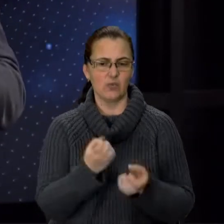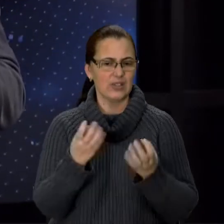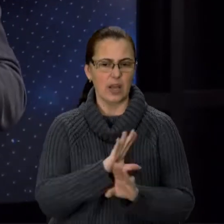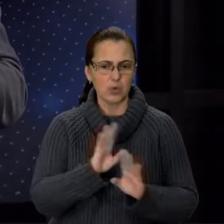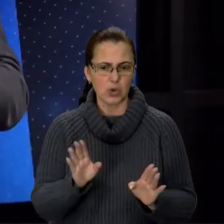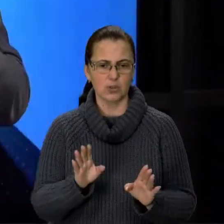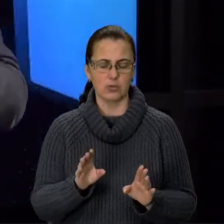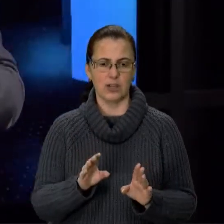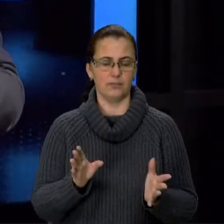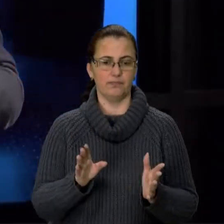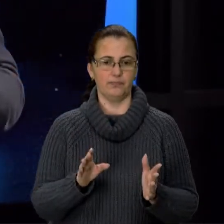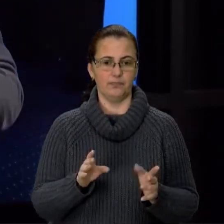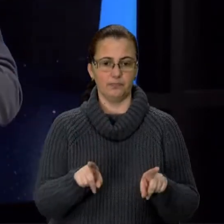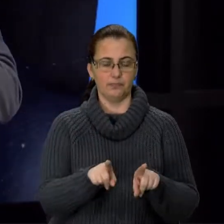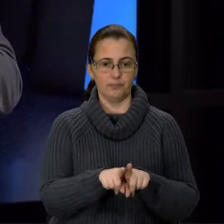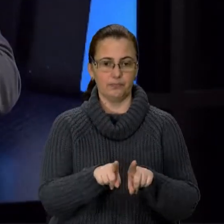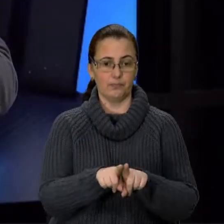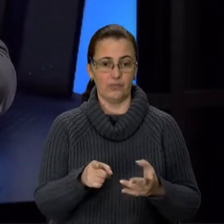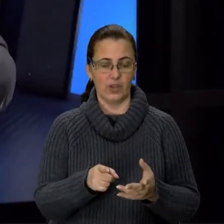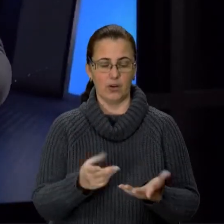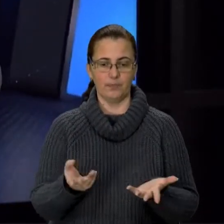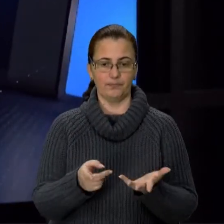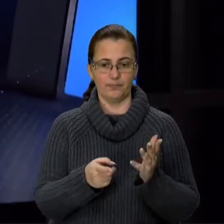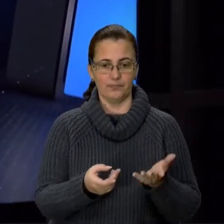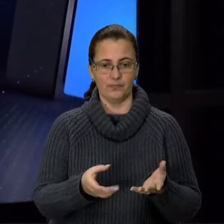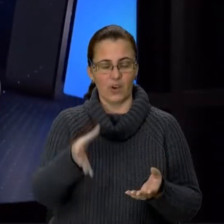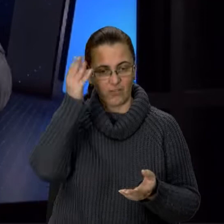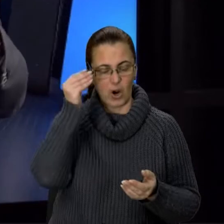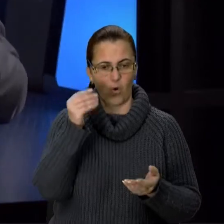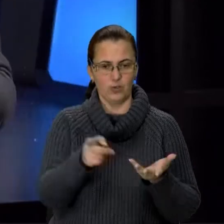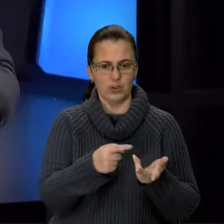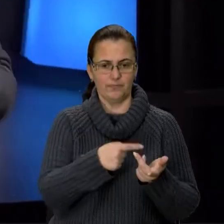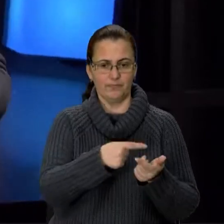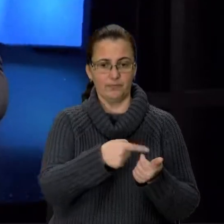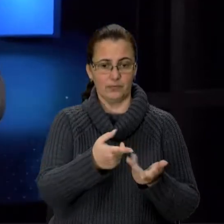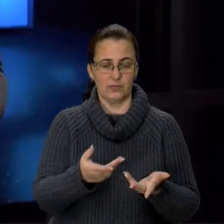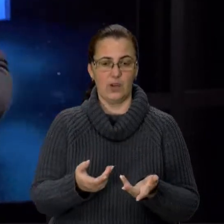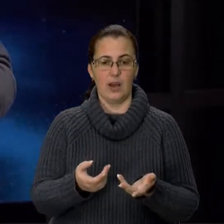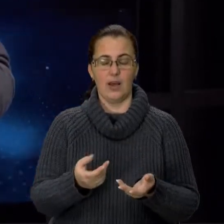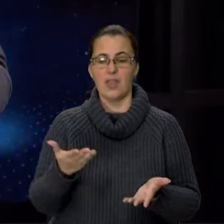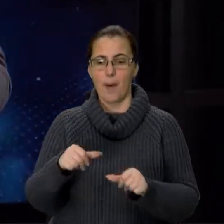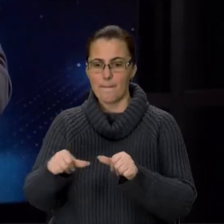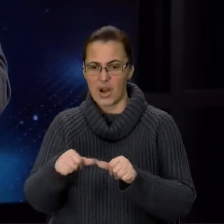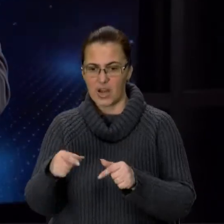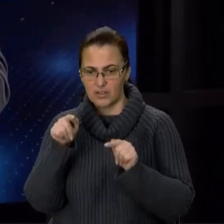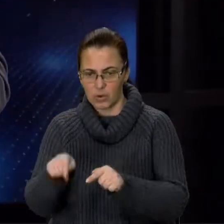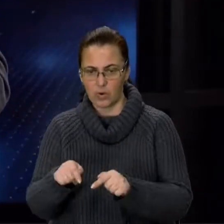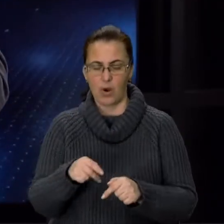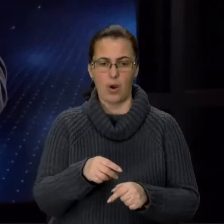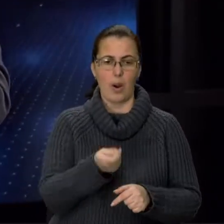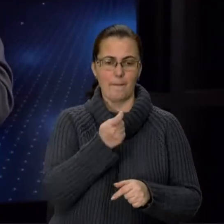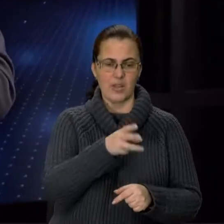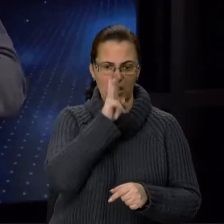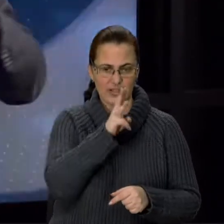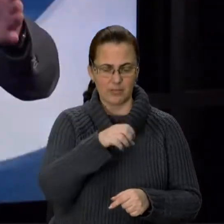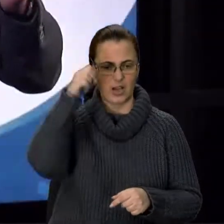стала константа, а навіть з набором певних даних. Це, ну, ми живемо в комп'ютерний вік, так, ми розрахували, де є паливо, мінімальна заробітна плата,